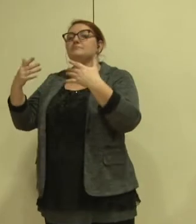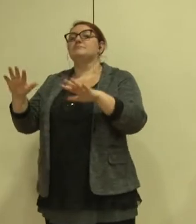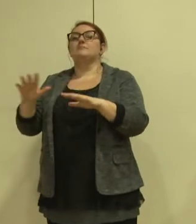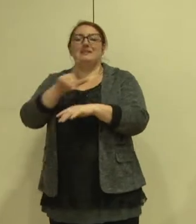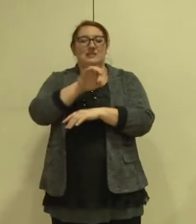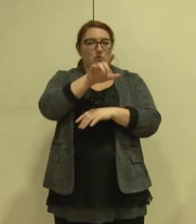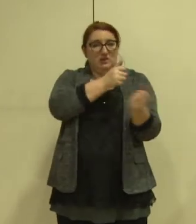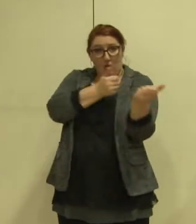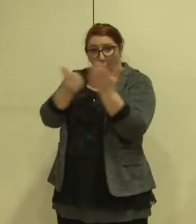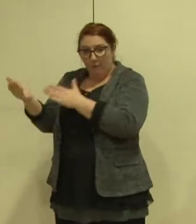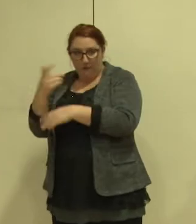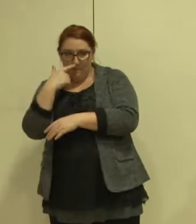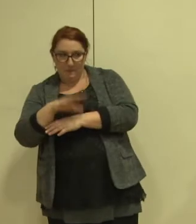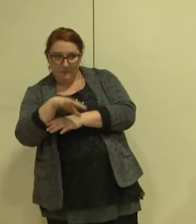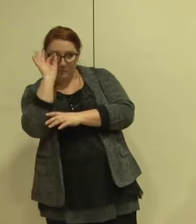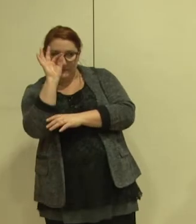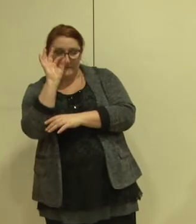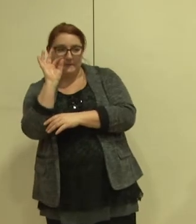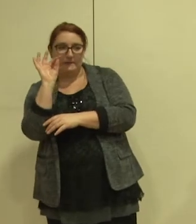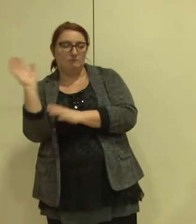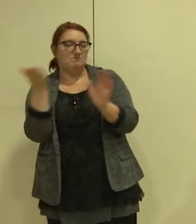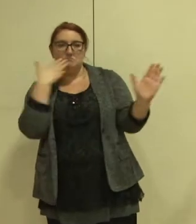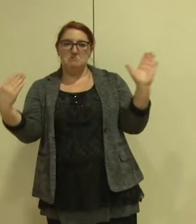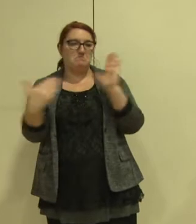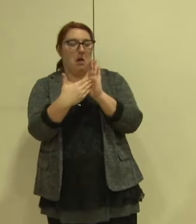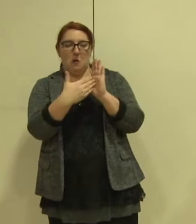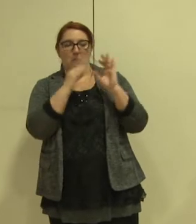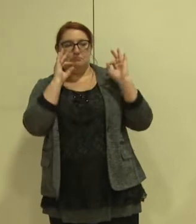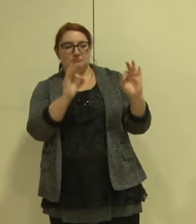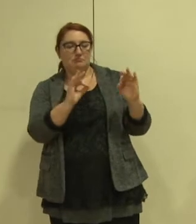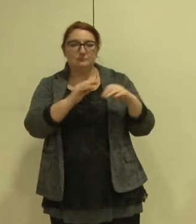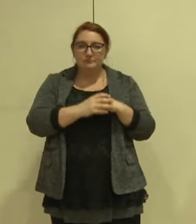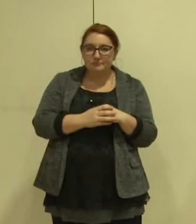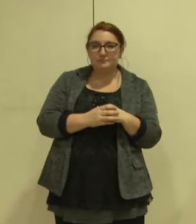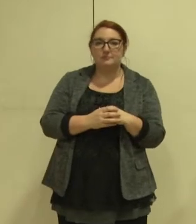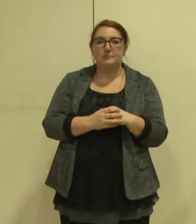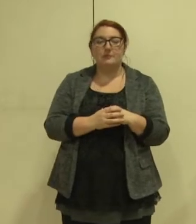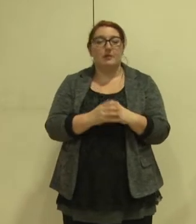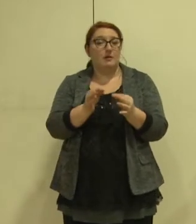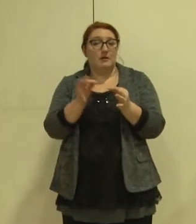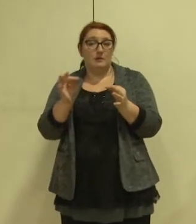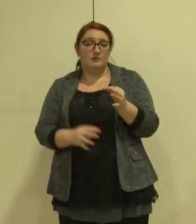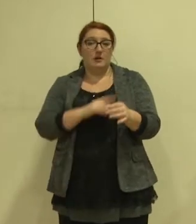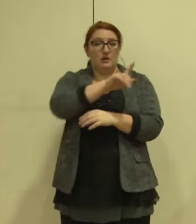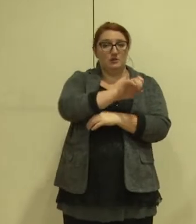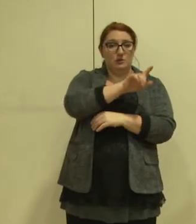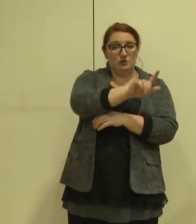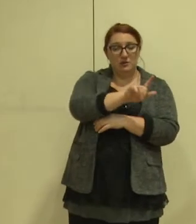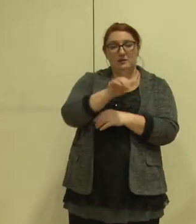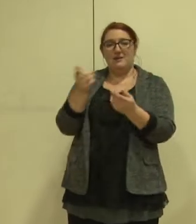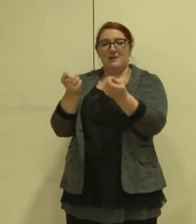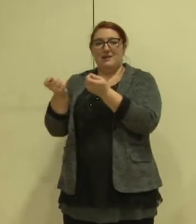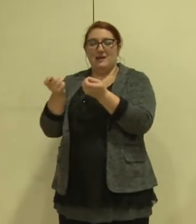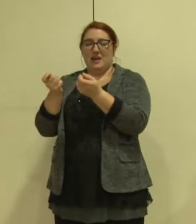par GEG a été retenue par la commune comme la meilleure. Il s'agit donc de faire fusionner GEG et la régie d'Alvare.